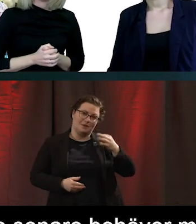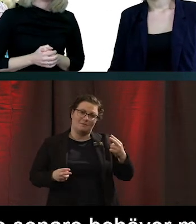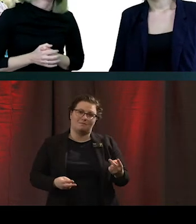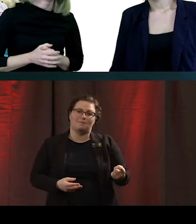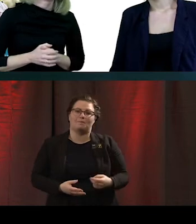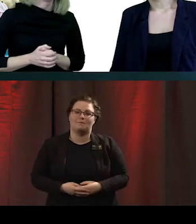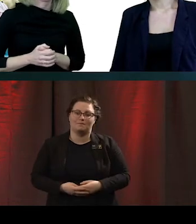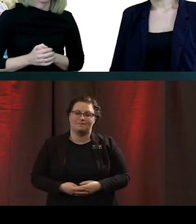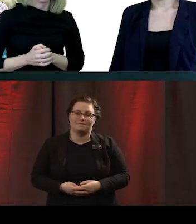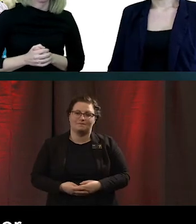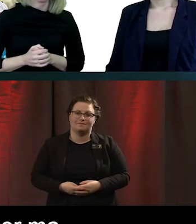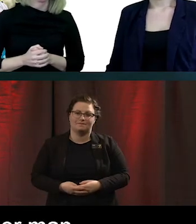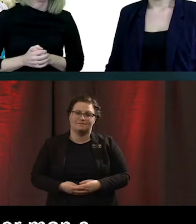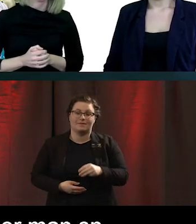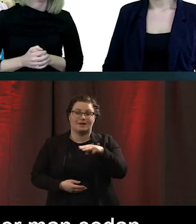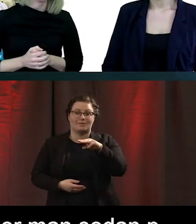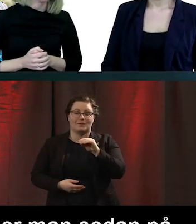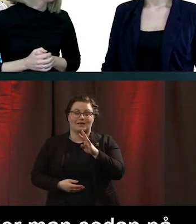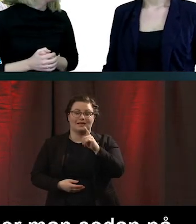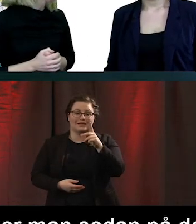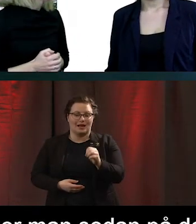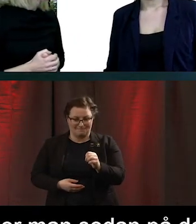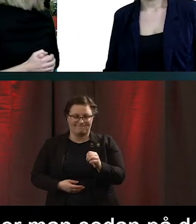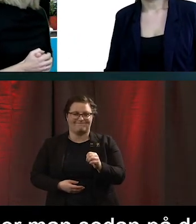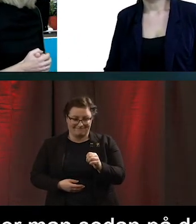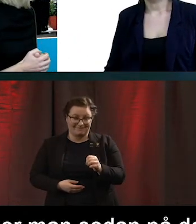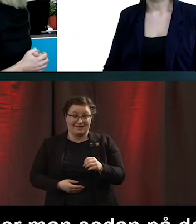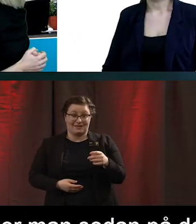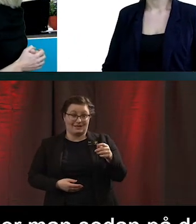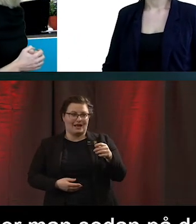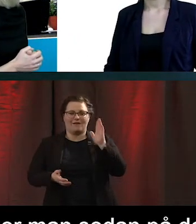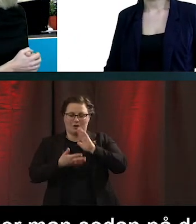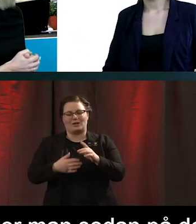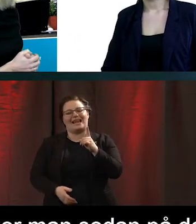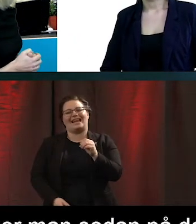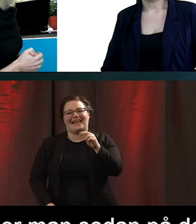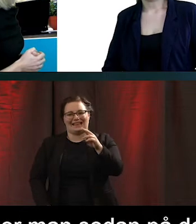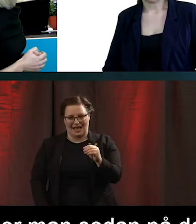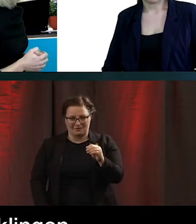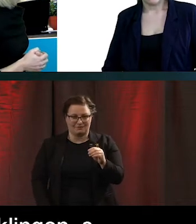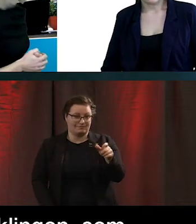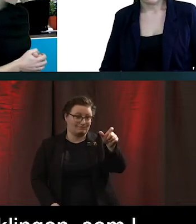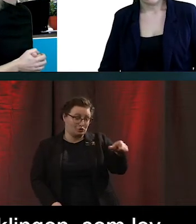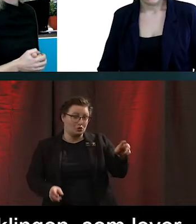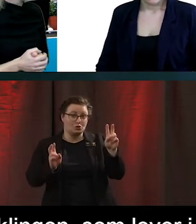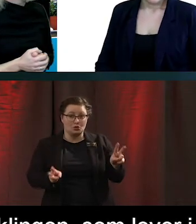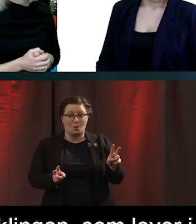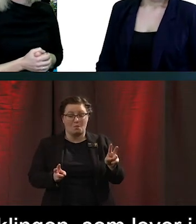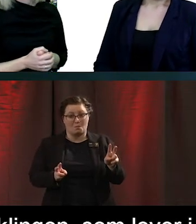Tänker man sedan på dem som inte har lyckats följa med i den här tekniska utvecklingen. De som lever i ett utanförskap idag.